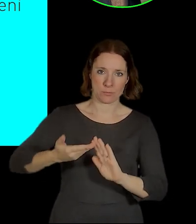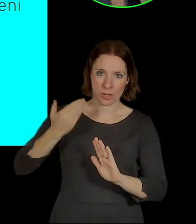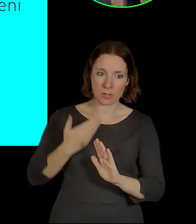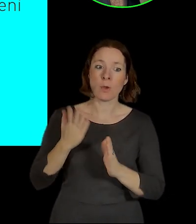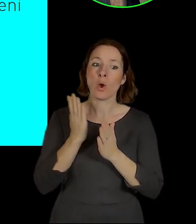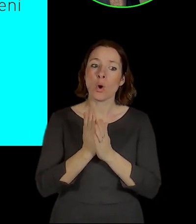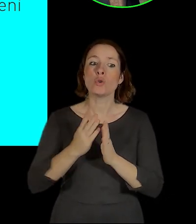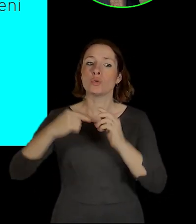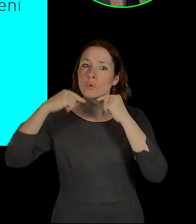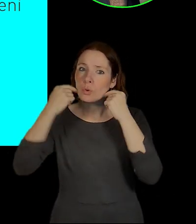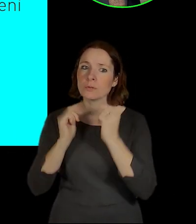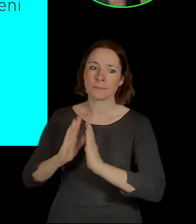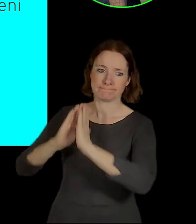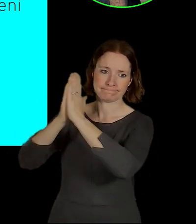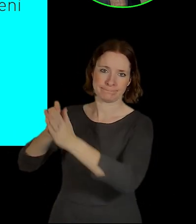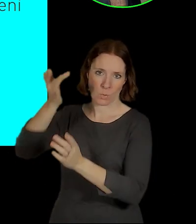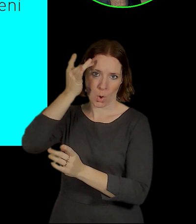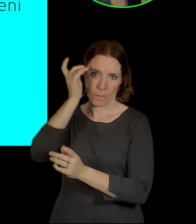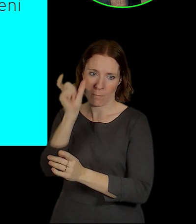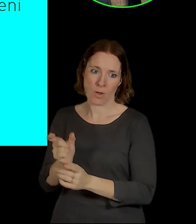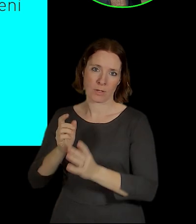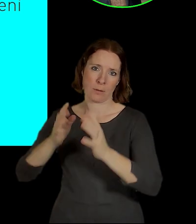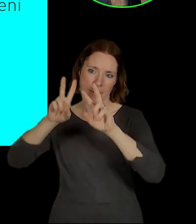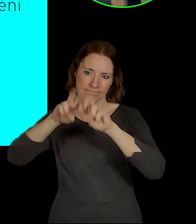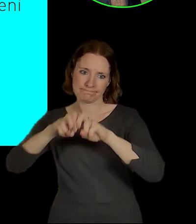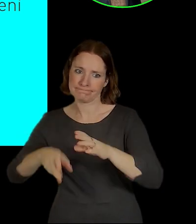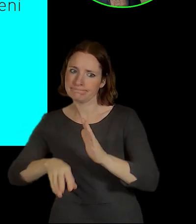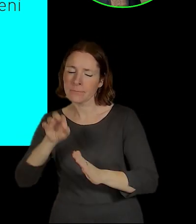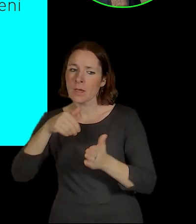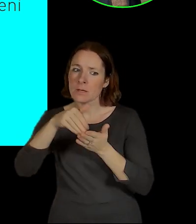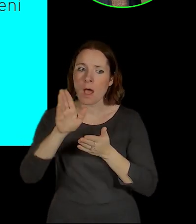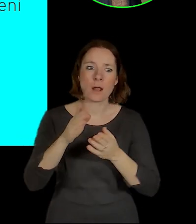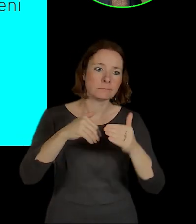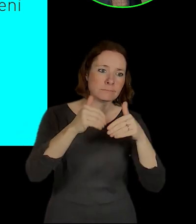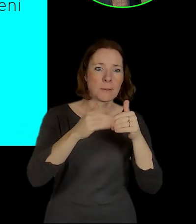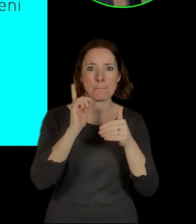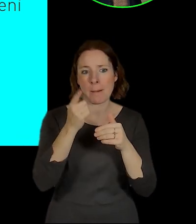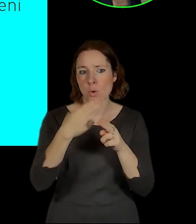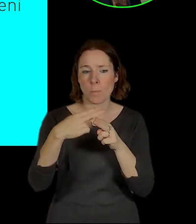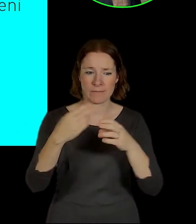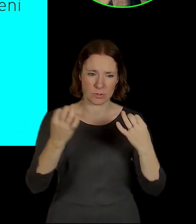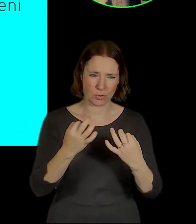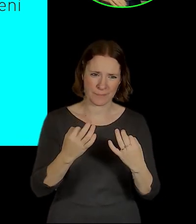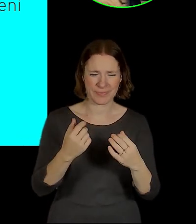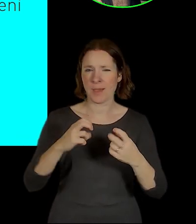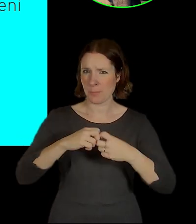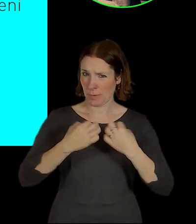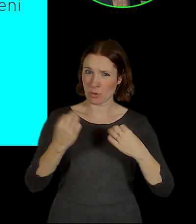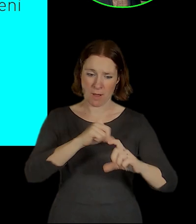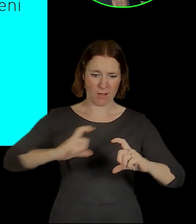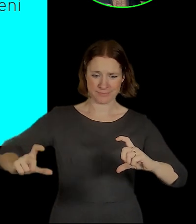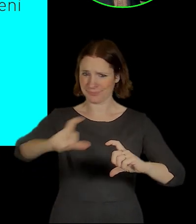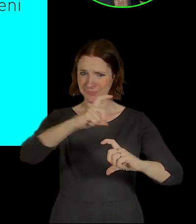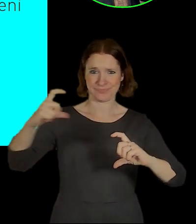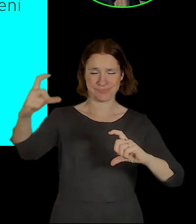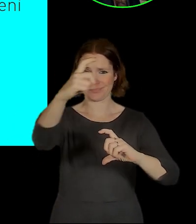teda definovat, nebo definovala ten další rozvoj. Ten záměr je srovnání těch výškových úrovní. Tam víte, že ty autobusy